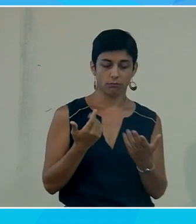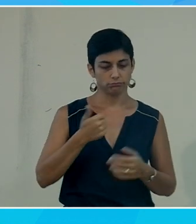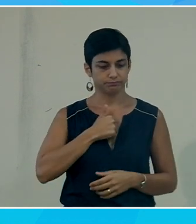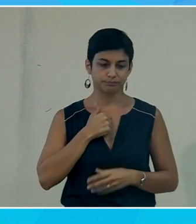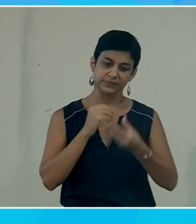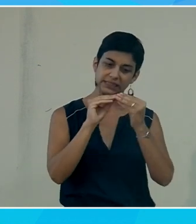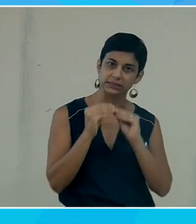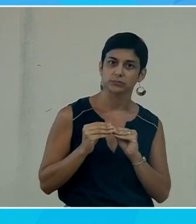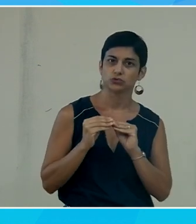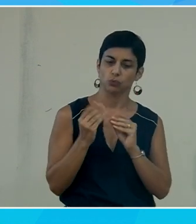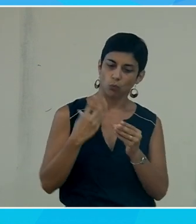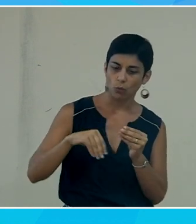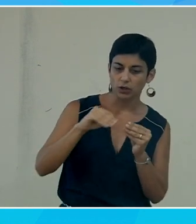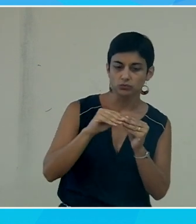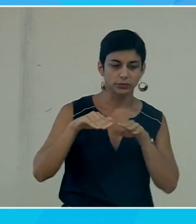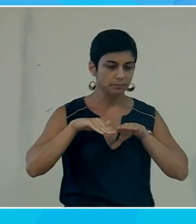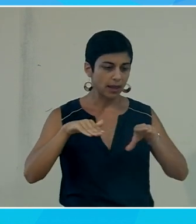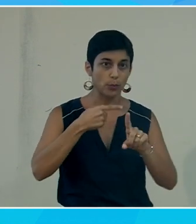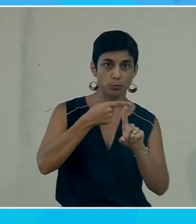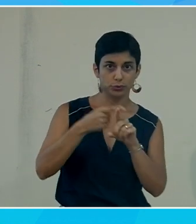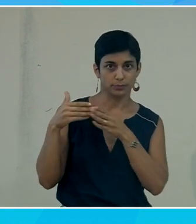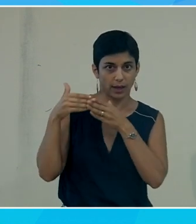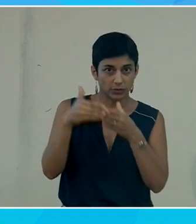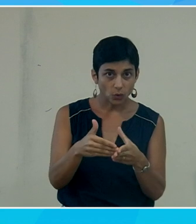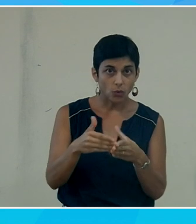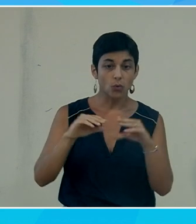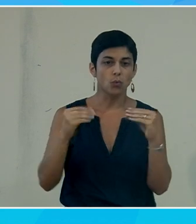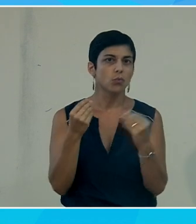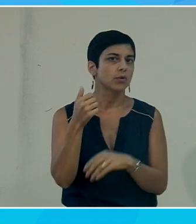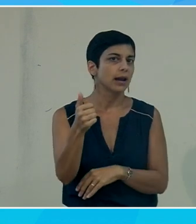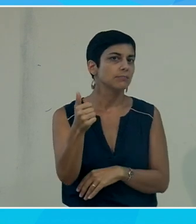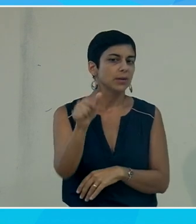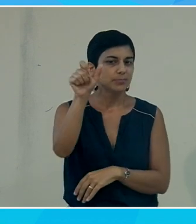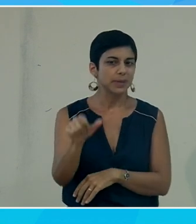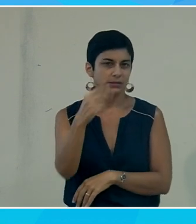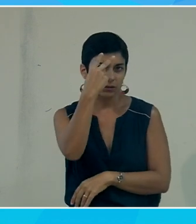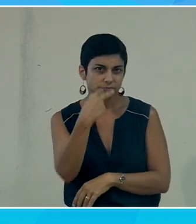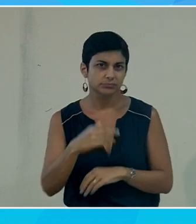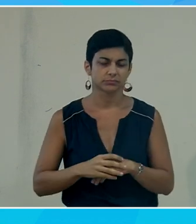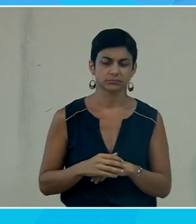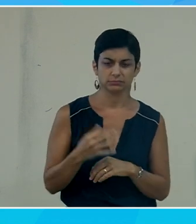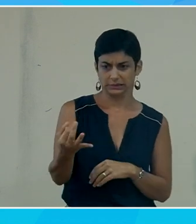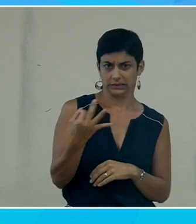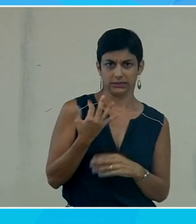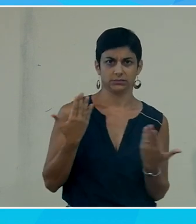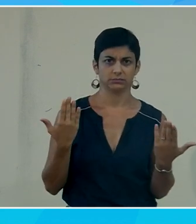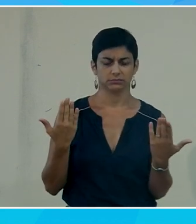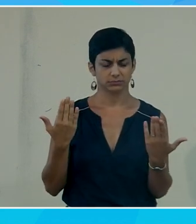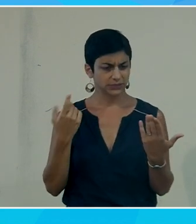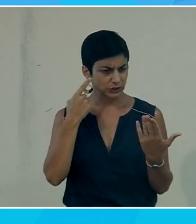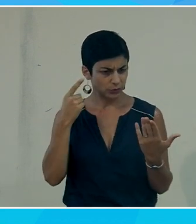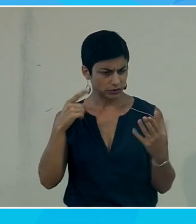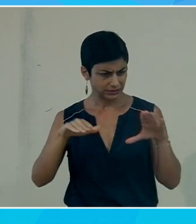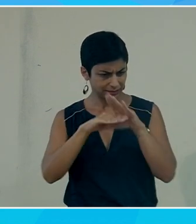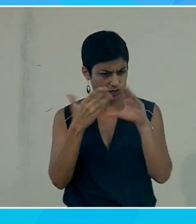en disant ben c'est une plage mais il un bateau soit ça permettra à la personne non voyante de dire attends là, c'est marrant je pensais qu'il y avait d'autres choses en fait sur